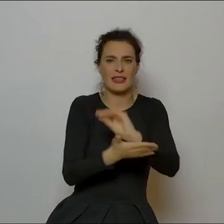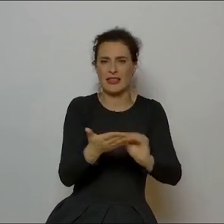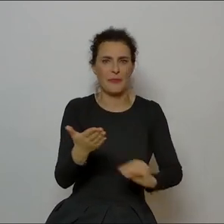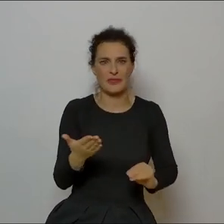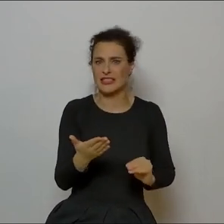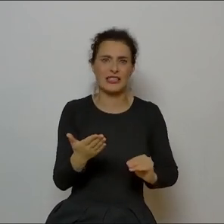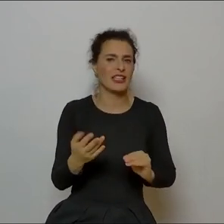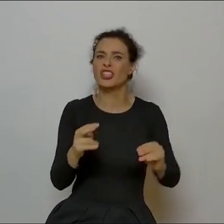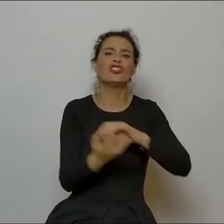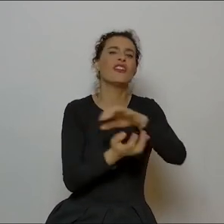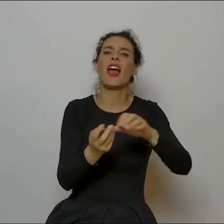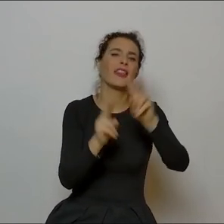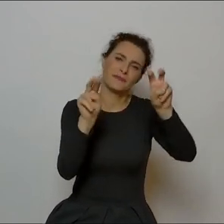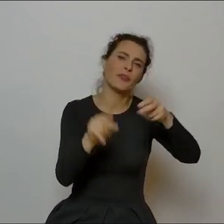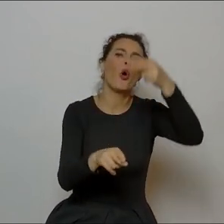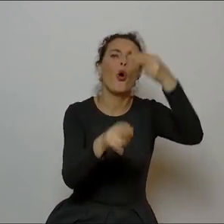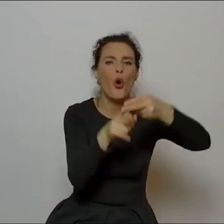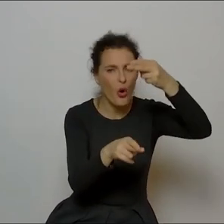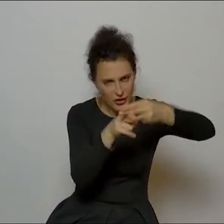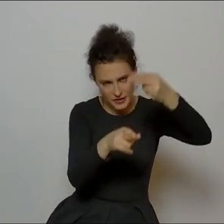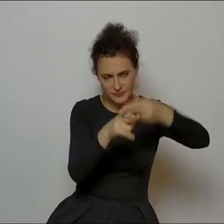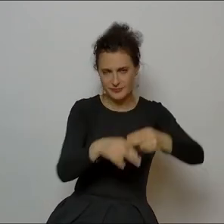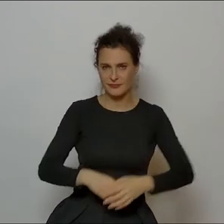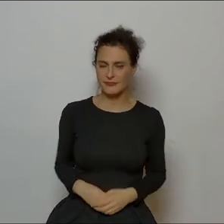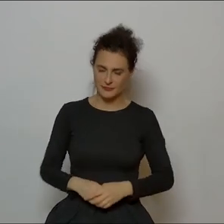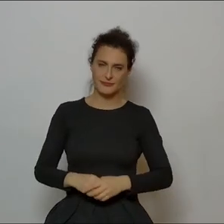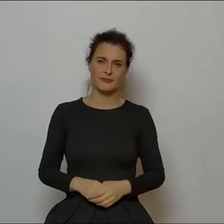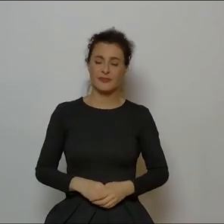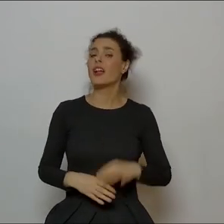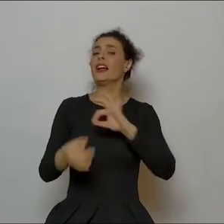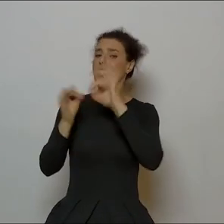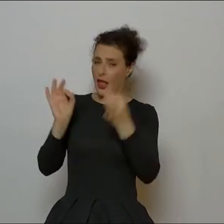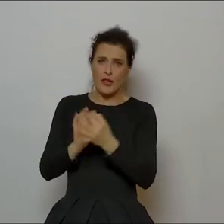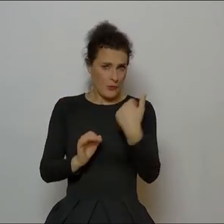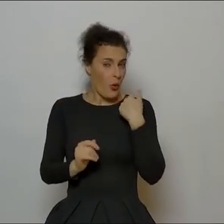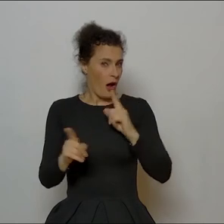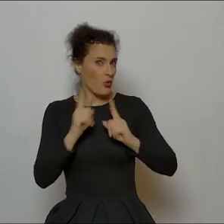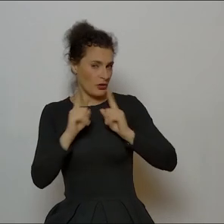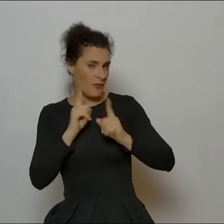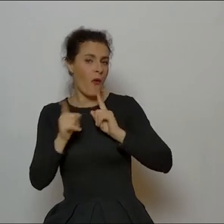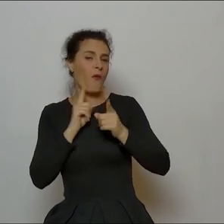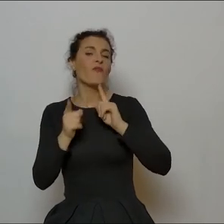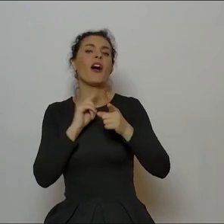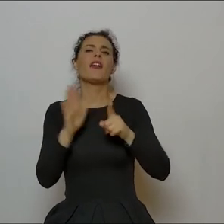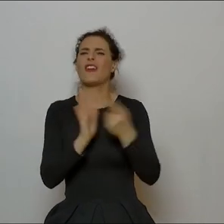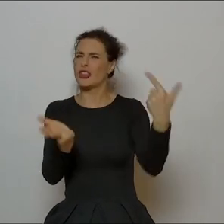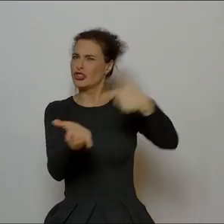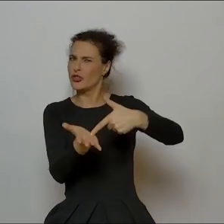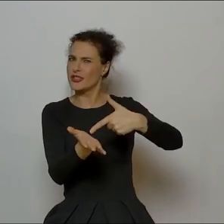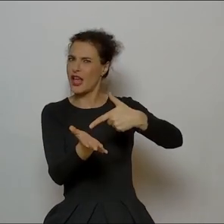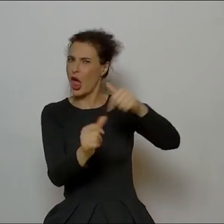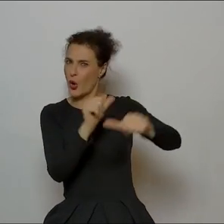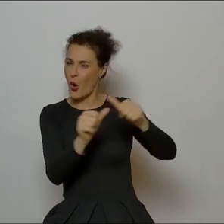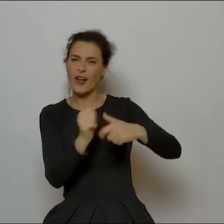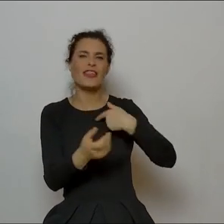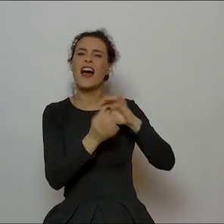nie, chory jest ten świat. Wydaje mi się, że nawet w rozmowie, którą miałem, zaszczyt przeprowadzić w 2000 roku, użył